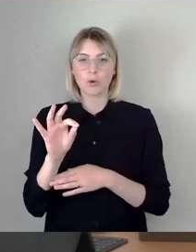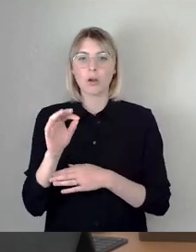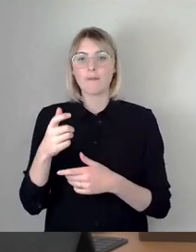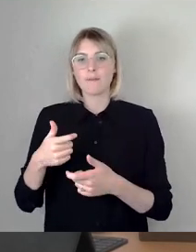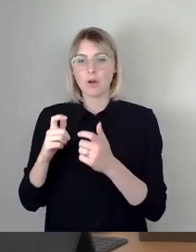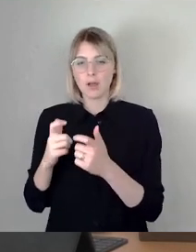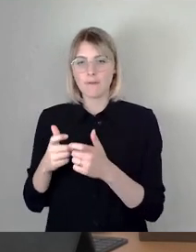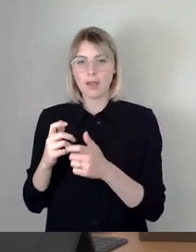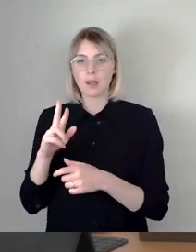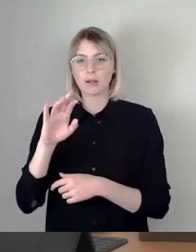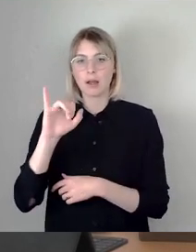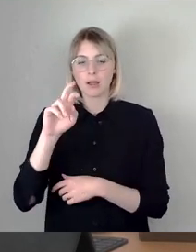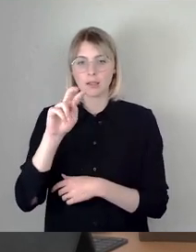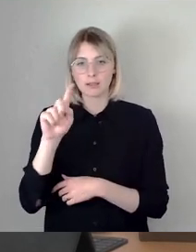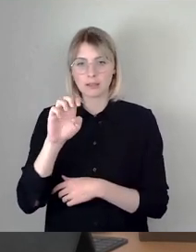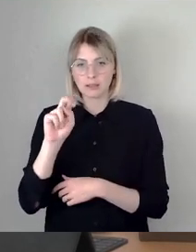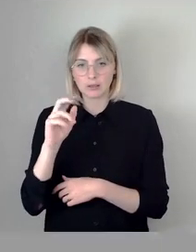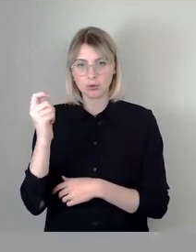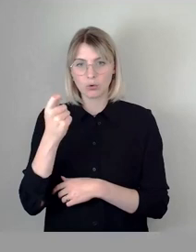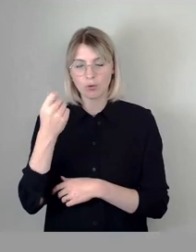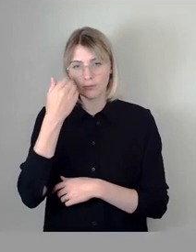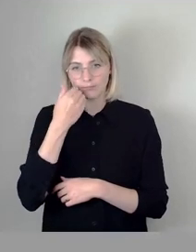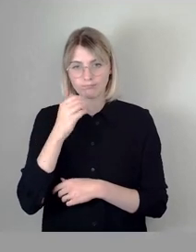federführenden Ausschussbericht folgen möchte, den bitte ich jetzt um das Stimmzeichen.